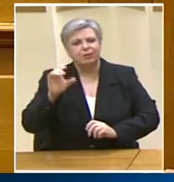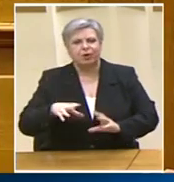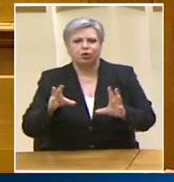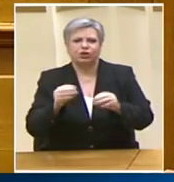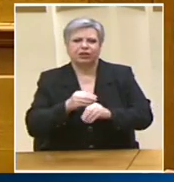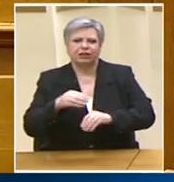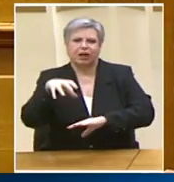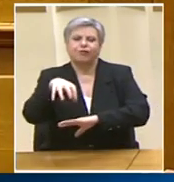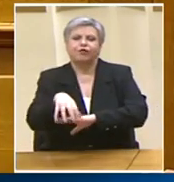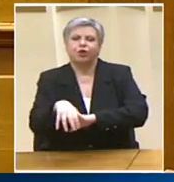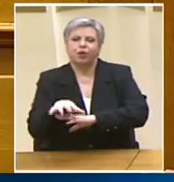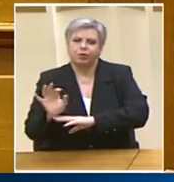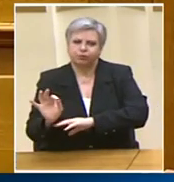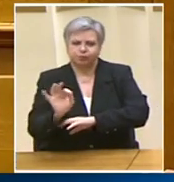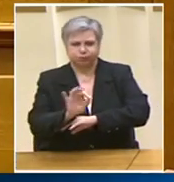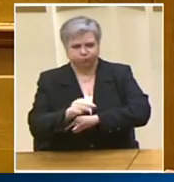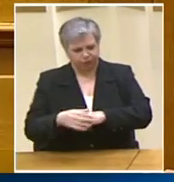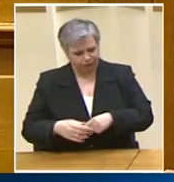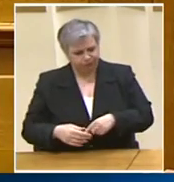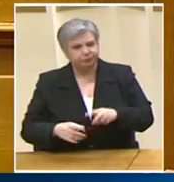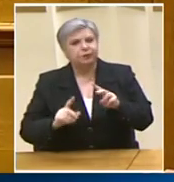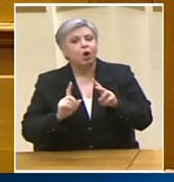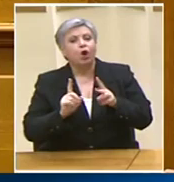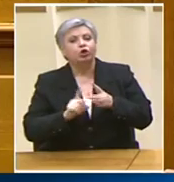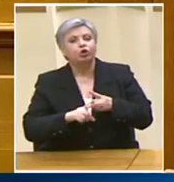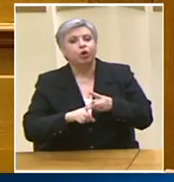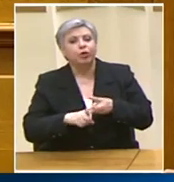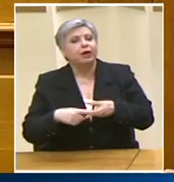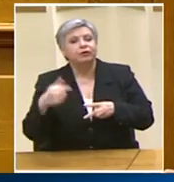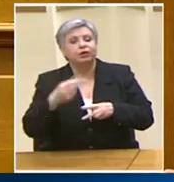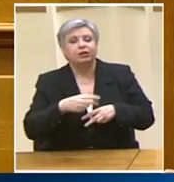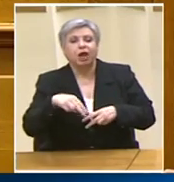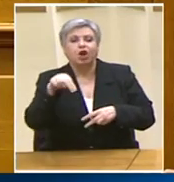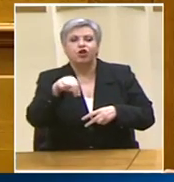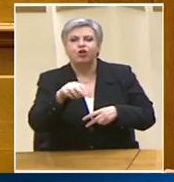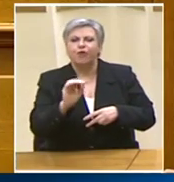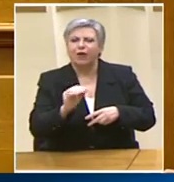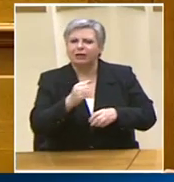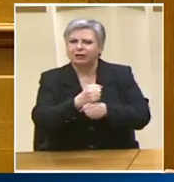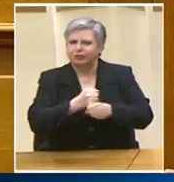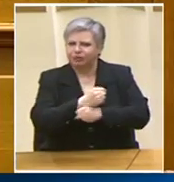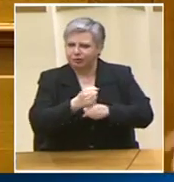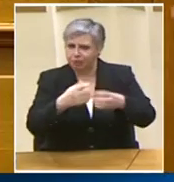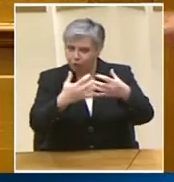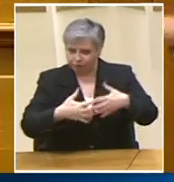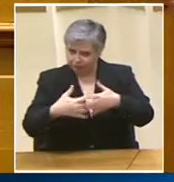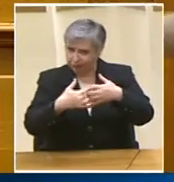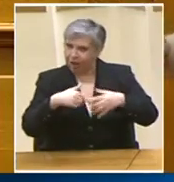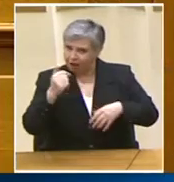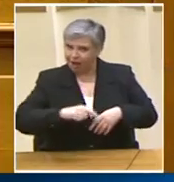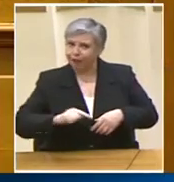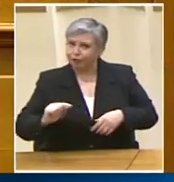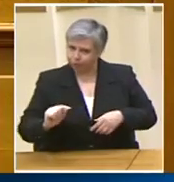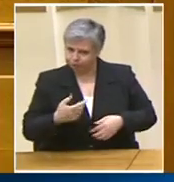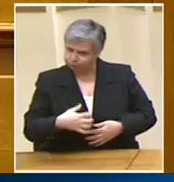ενόχλησε που ερεύνησε εξονυχιστικά την υπόθεση της Νοβάρτης τι από όλα αυτά τα ίδια και πολύ